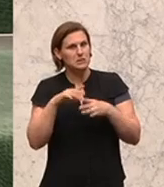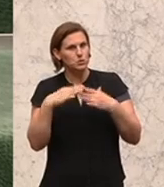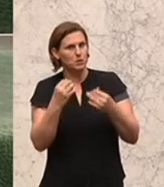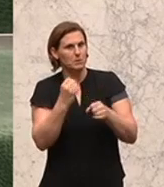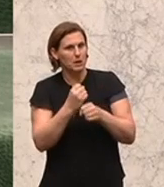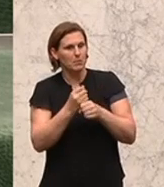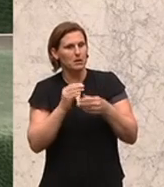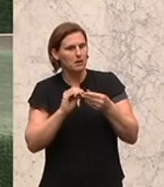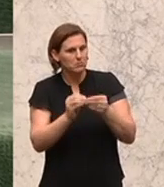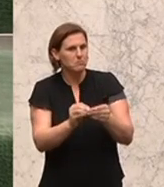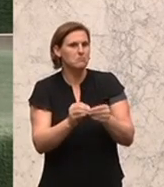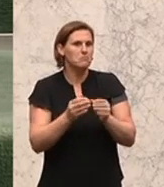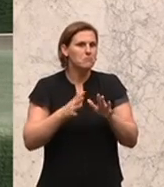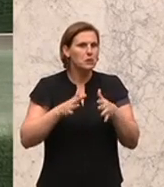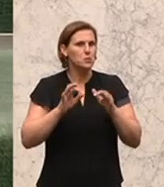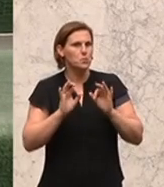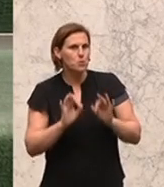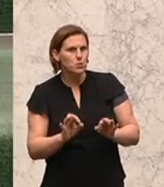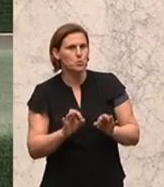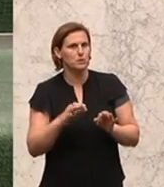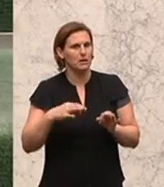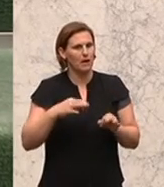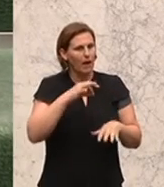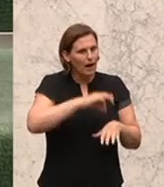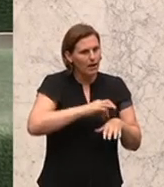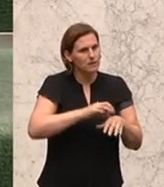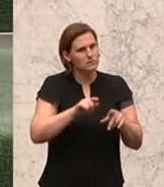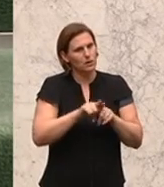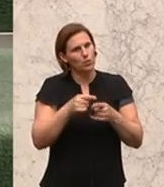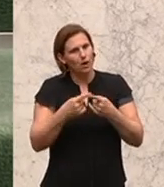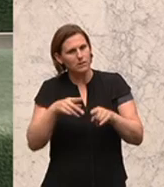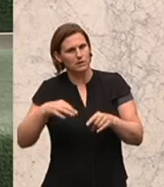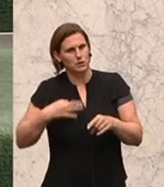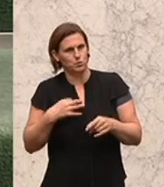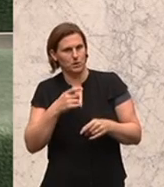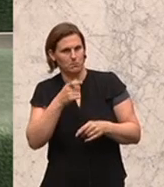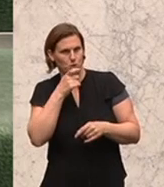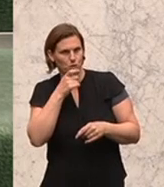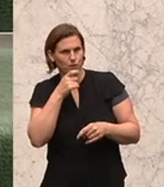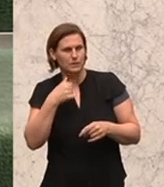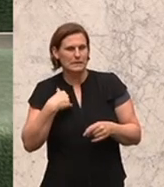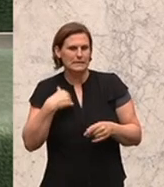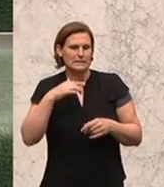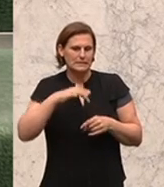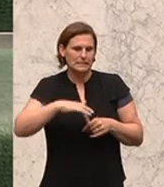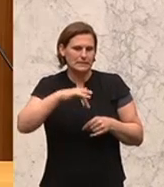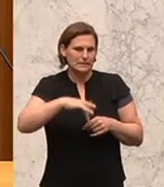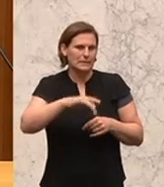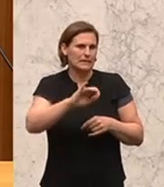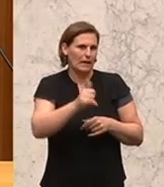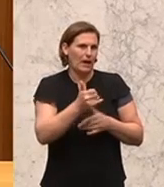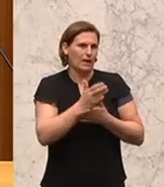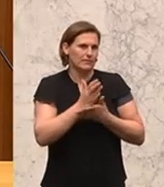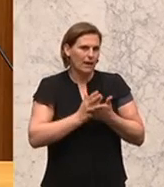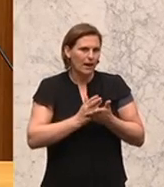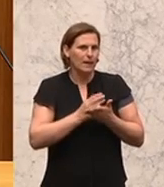ganz gut zwischen Ärzten und anderen Gesundheitsberufen. Ich finde, sie funktioniert nur partiell und sie funktioniert